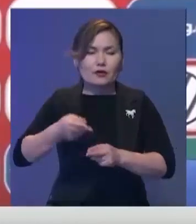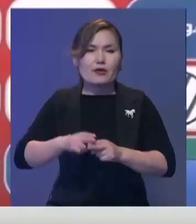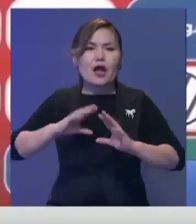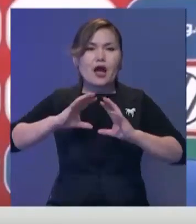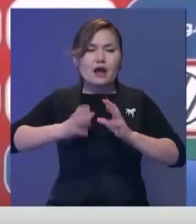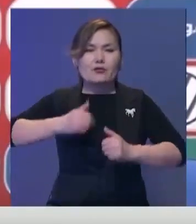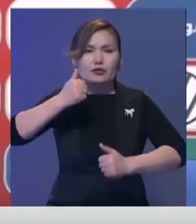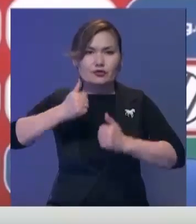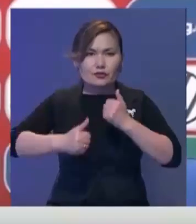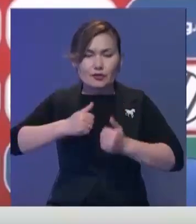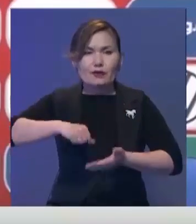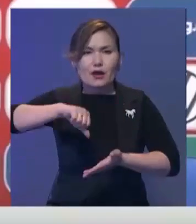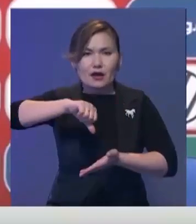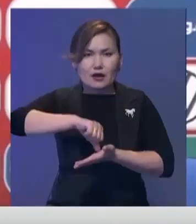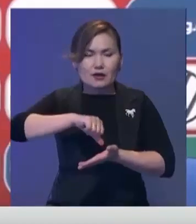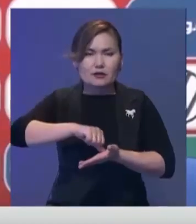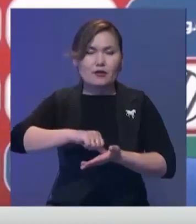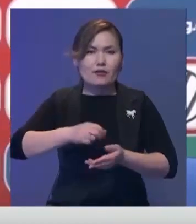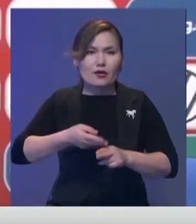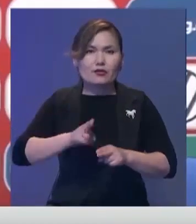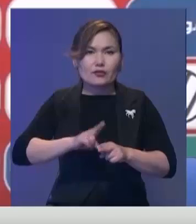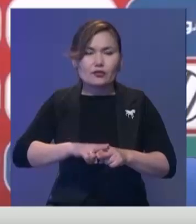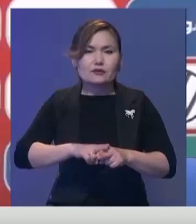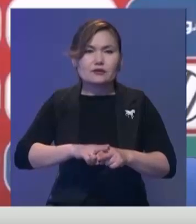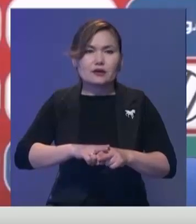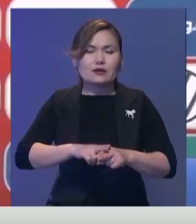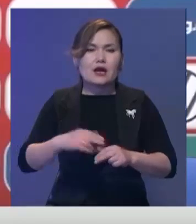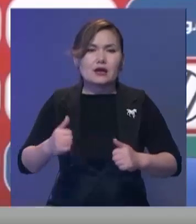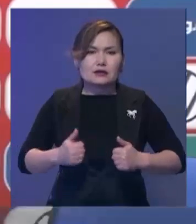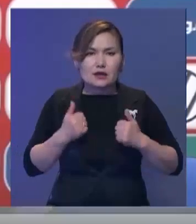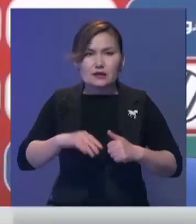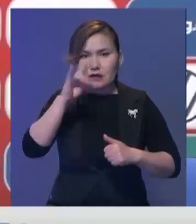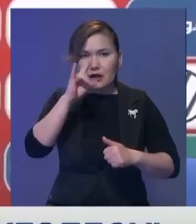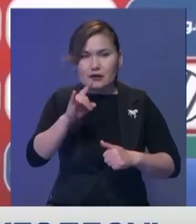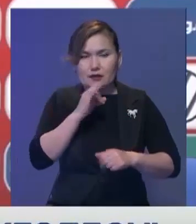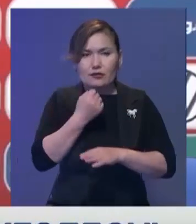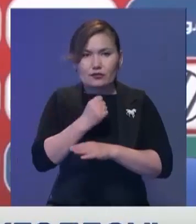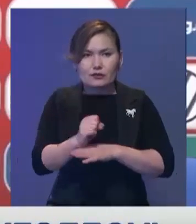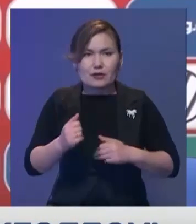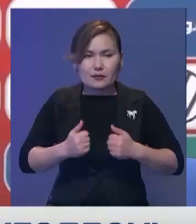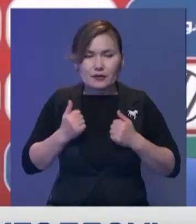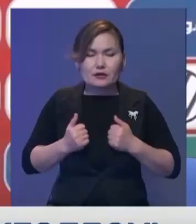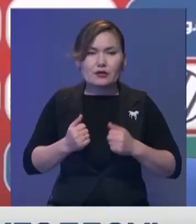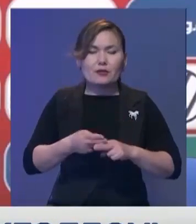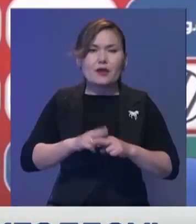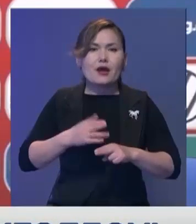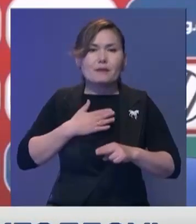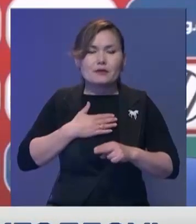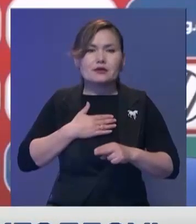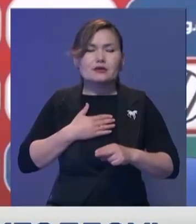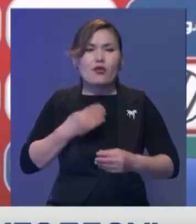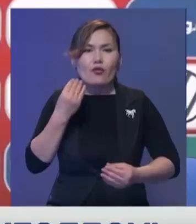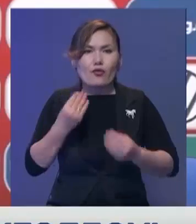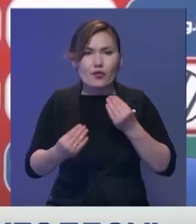де бір тәзде бөліп ойнасақ деген дейсі ақылды бірақ, енді біздің ойымызда жәйден-жәй